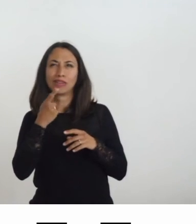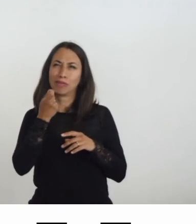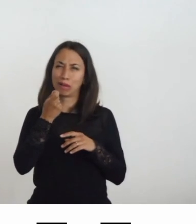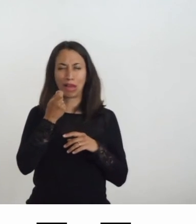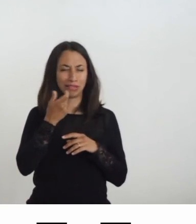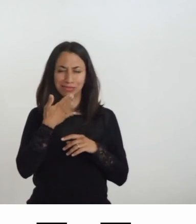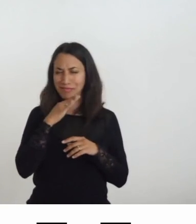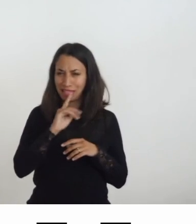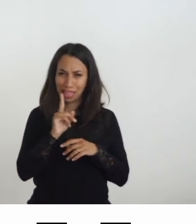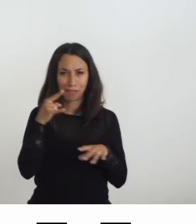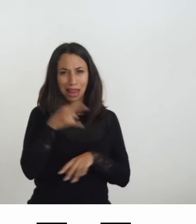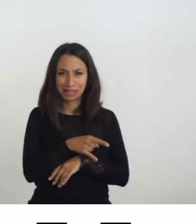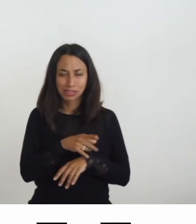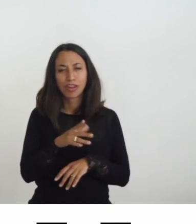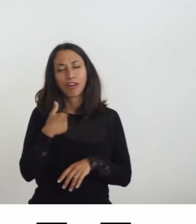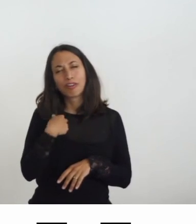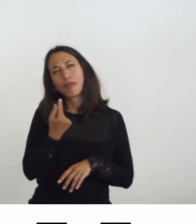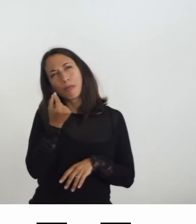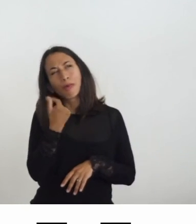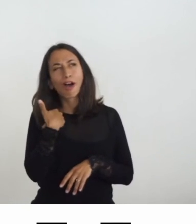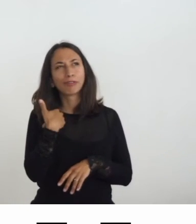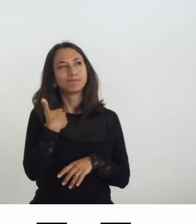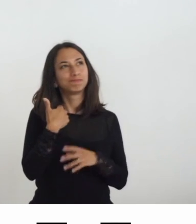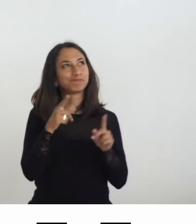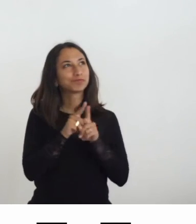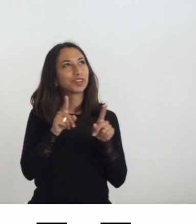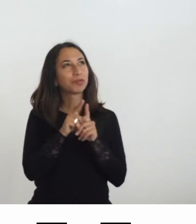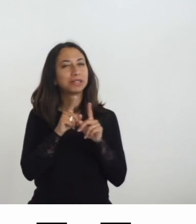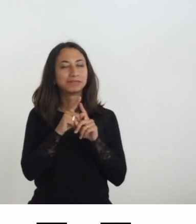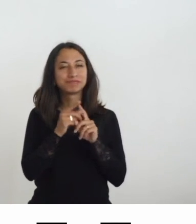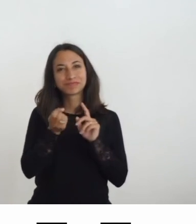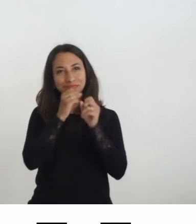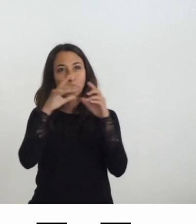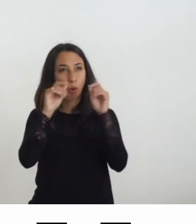sorrido tra me e me pensando che questa scena sembra uscita da un quadro